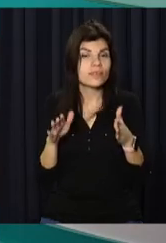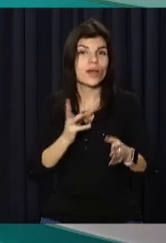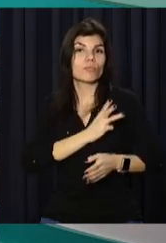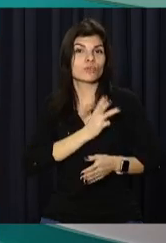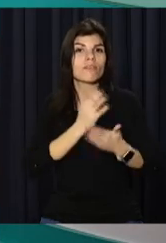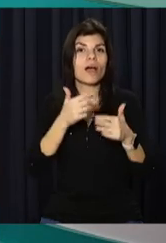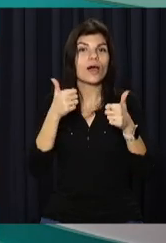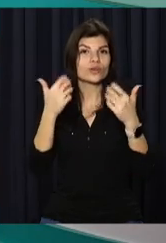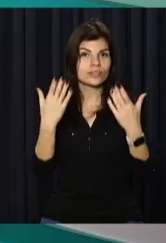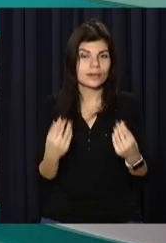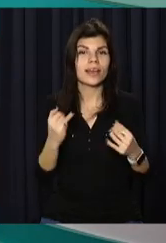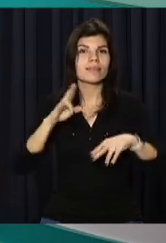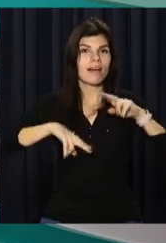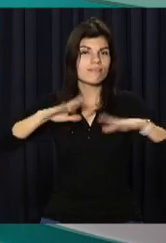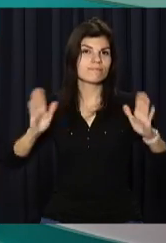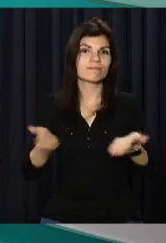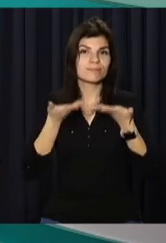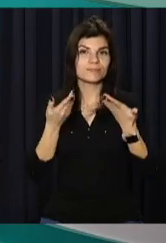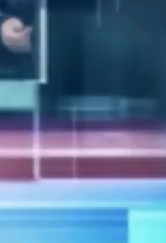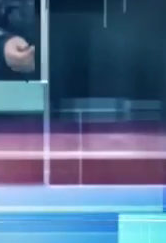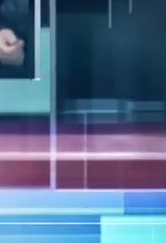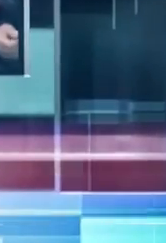Бажаю вам вдалого дня та піднесеного настрою.